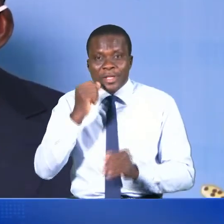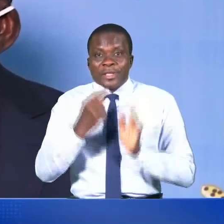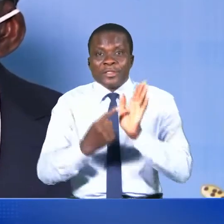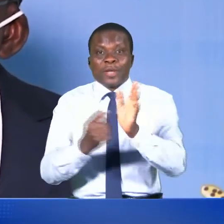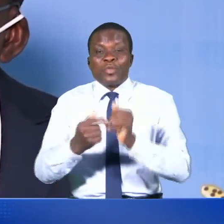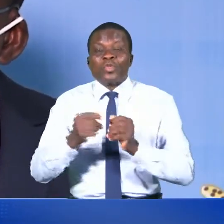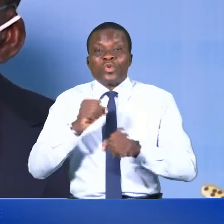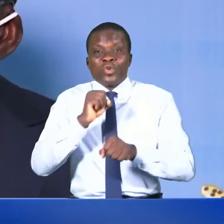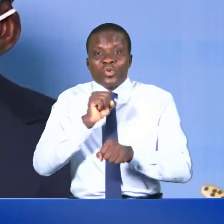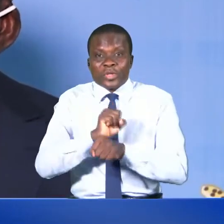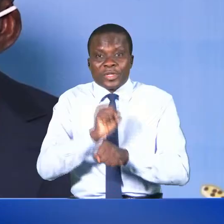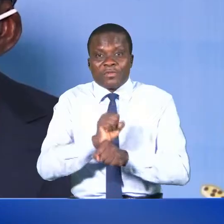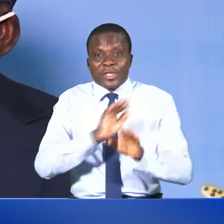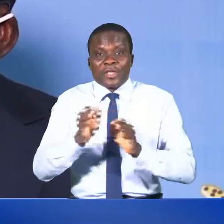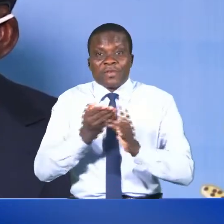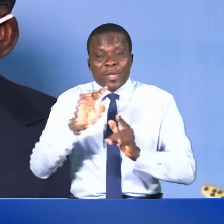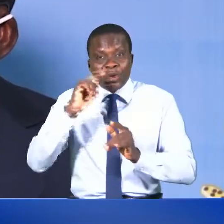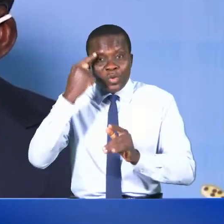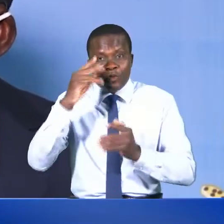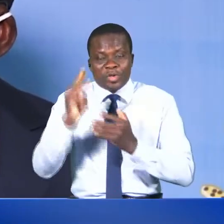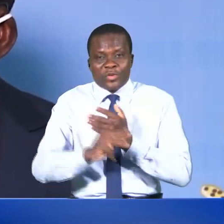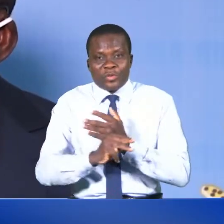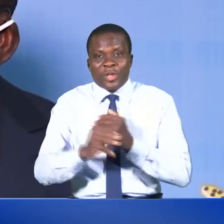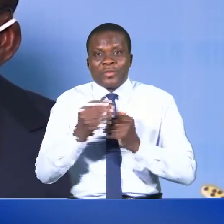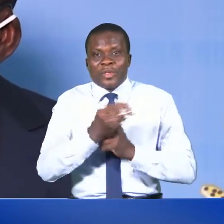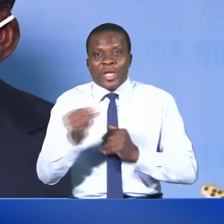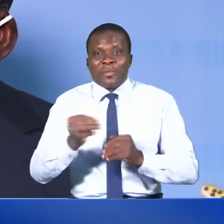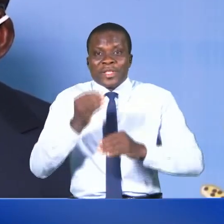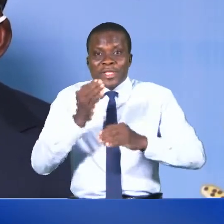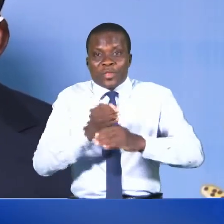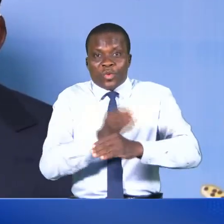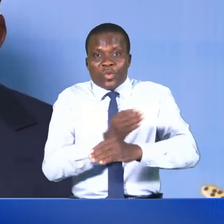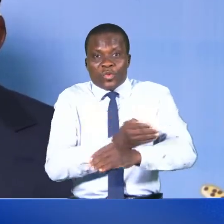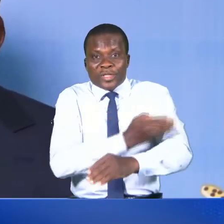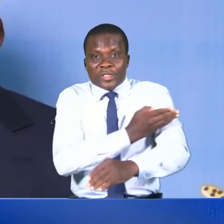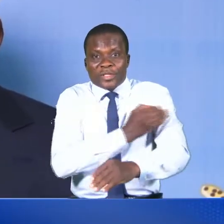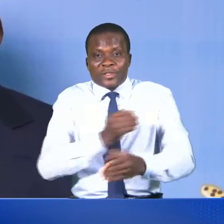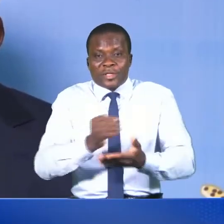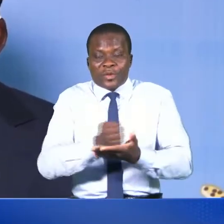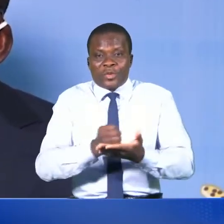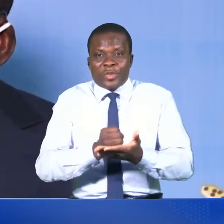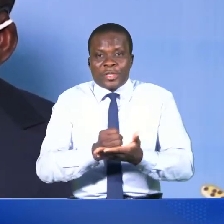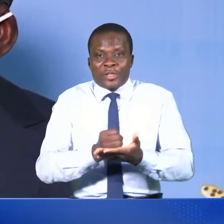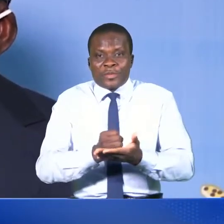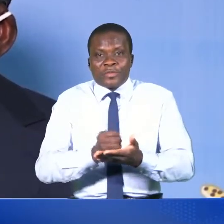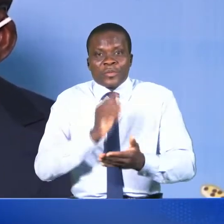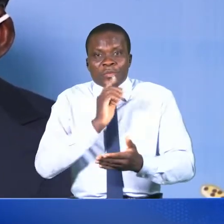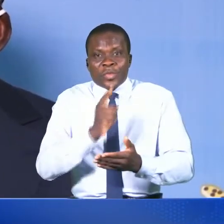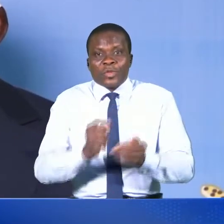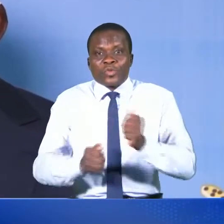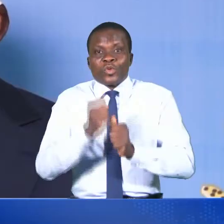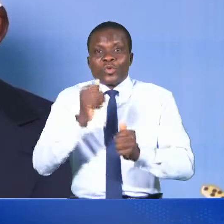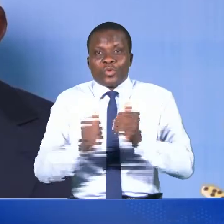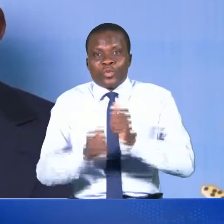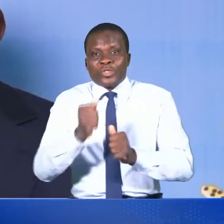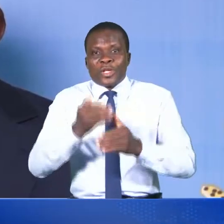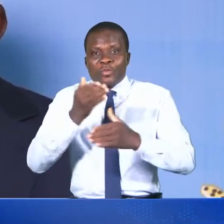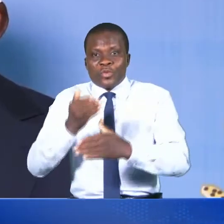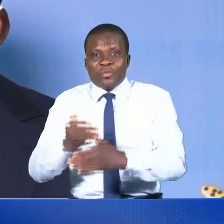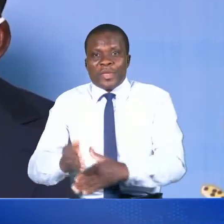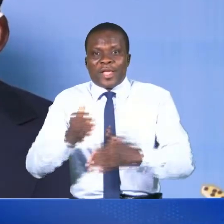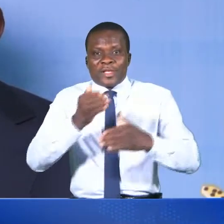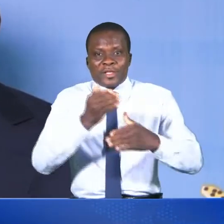du gouvernement en matière de croissance économique sont de plus en plus partagés